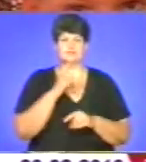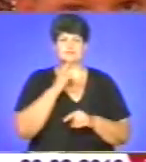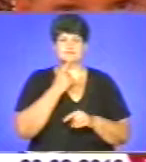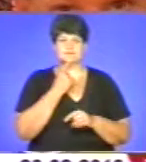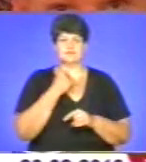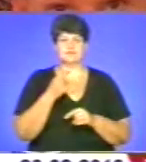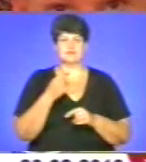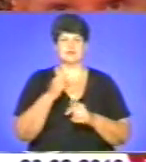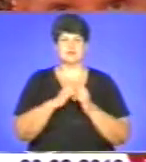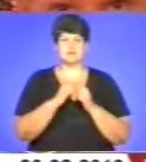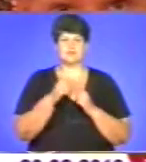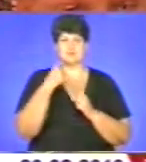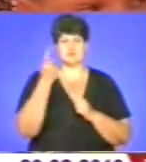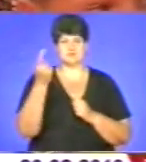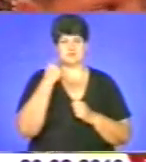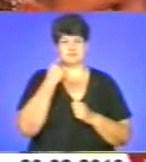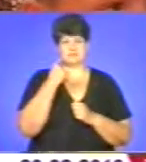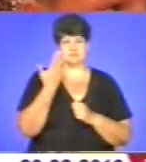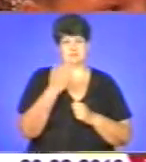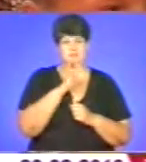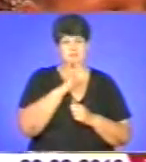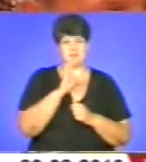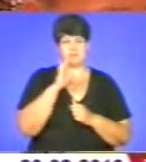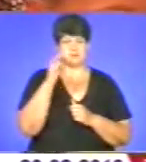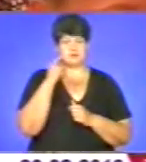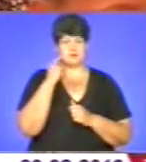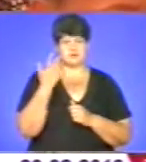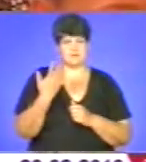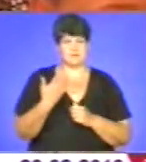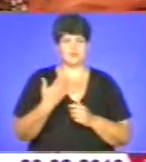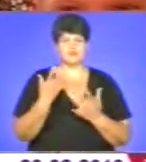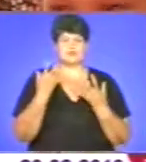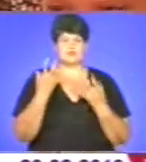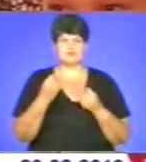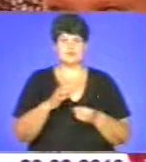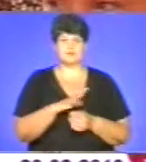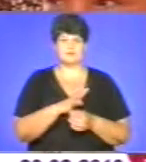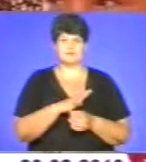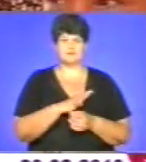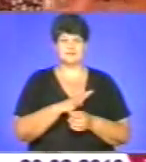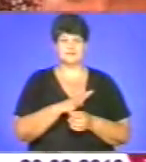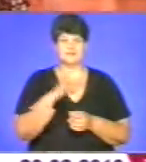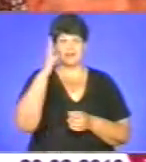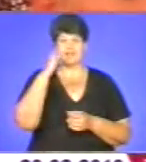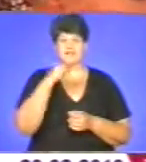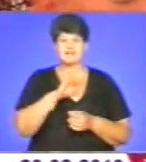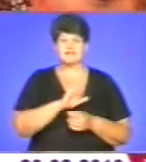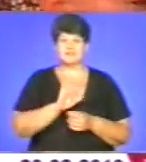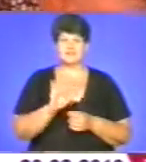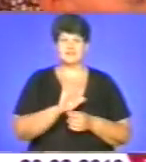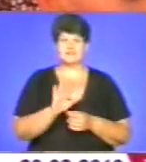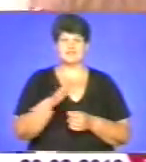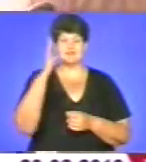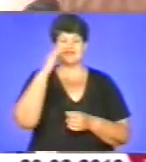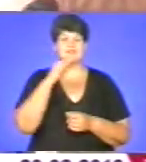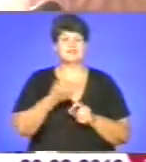каже, що він мене стидається. Каже, я маме стидаюся. Ще таки він... Тата не, а мама він ще... Тата дуже